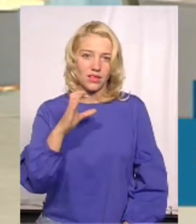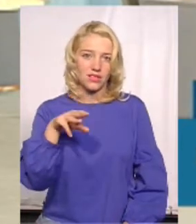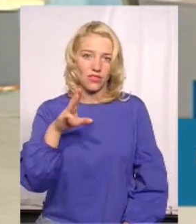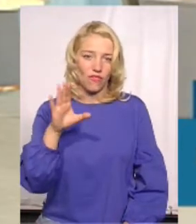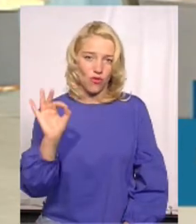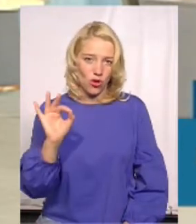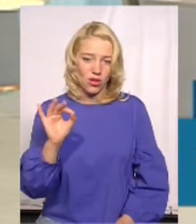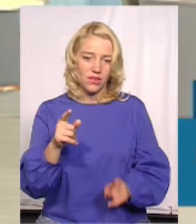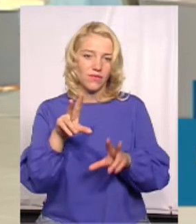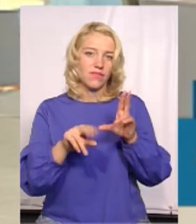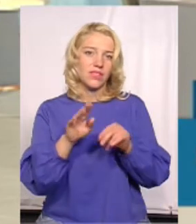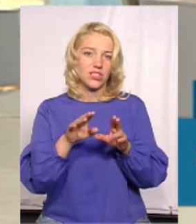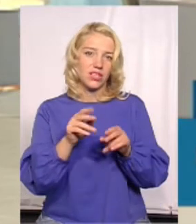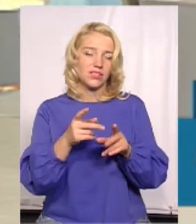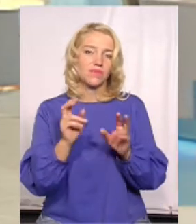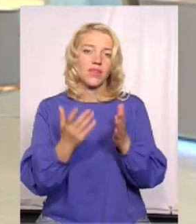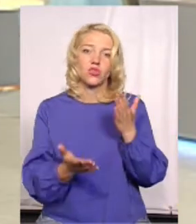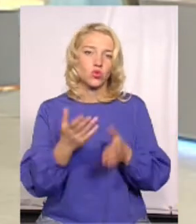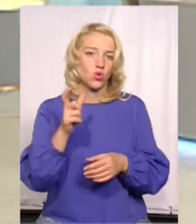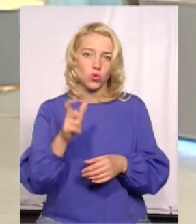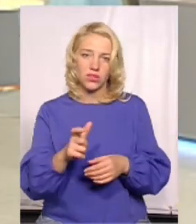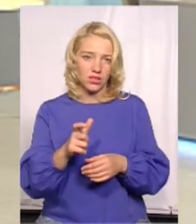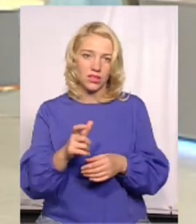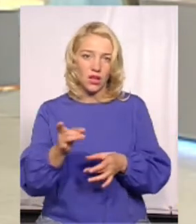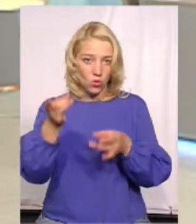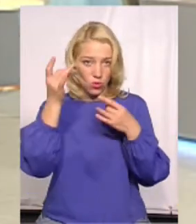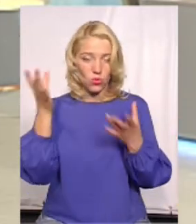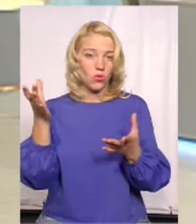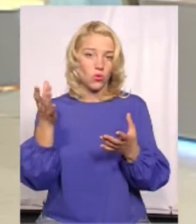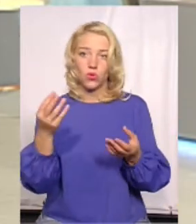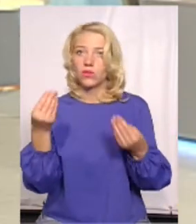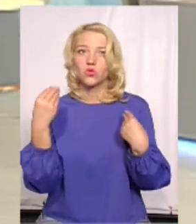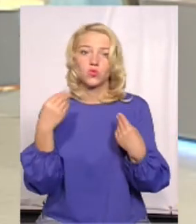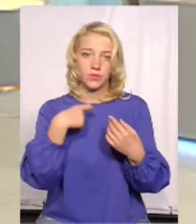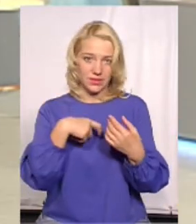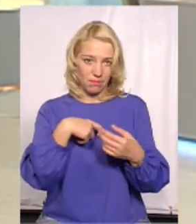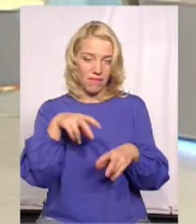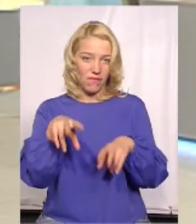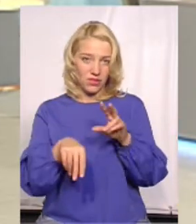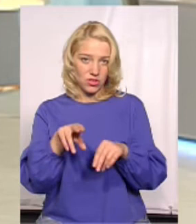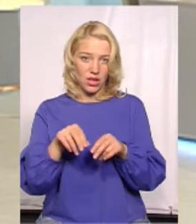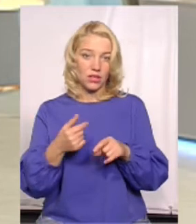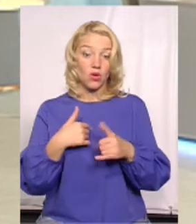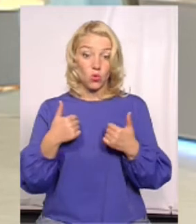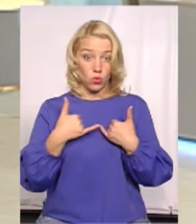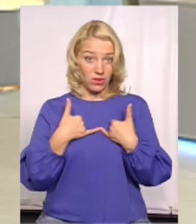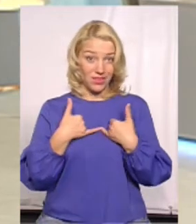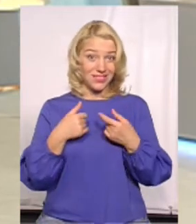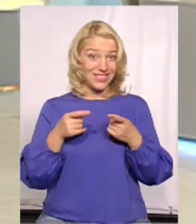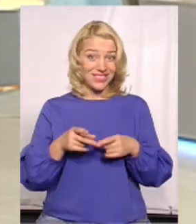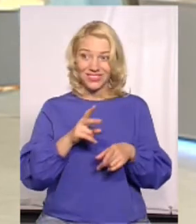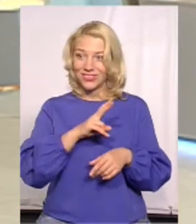настільки вважає, що вона суперкультурна, водночас з тим, дійсно, там, в нас ніхто з українців не